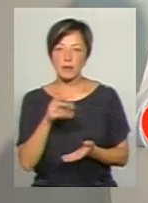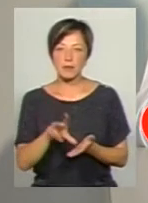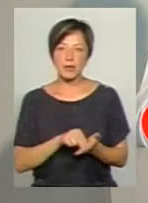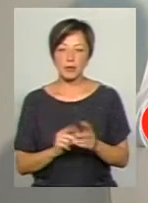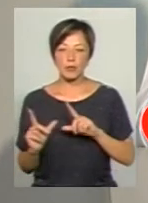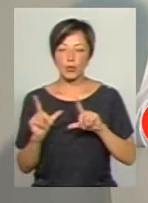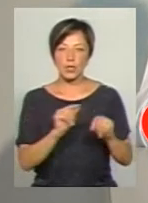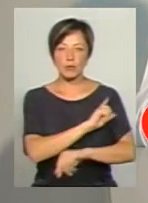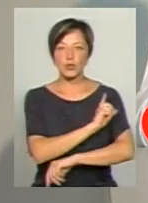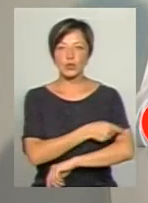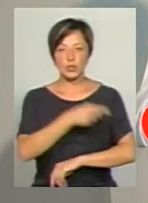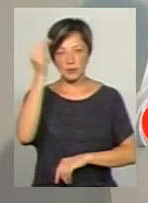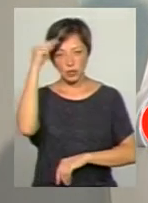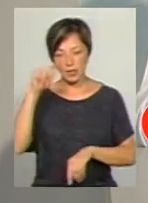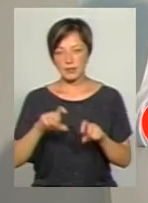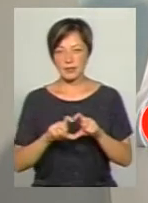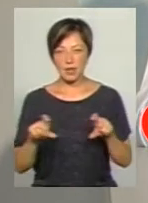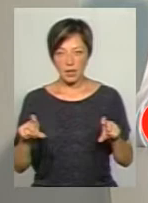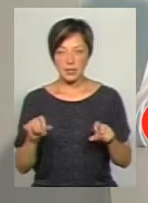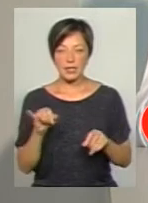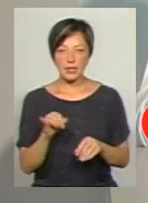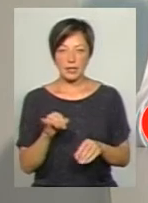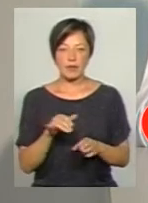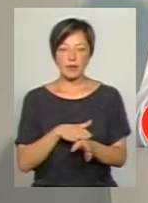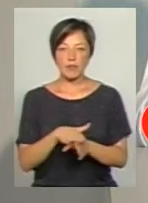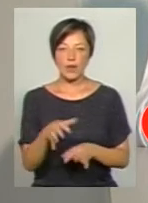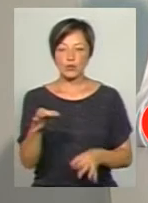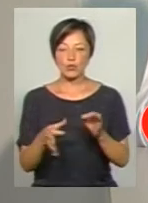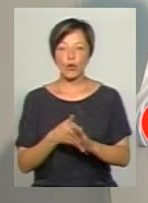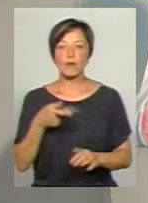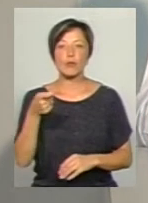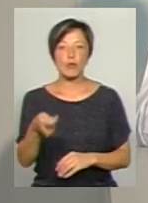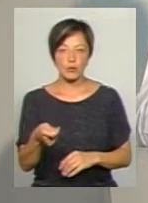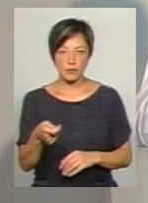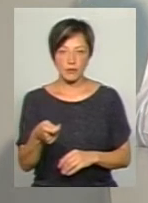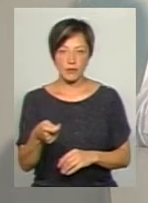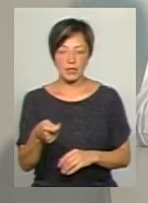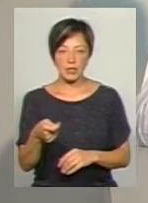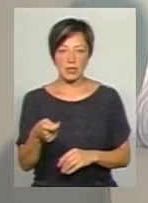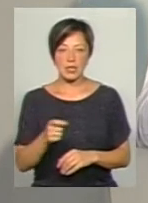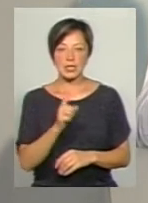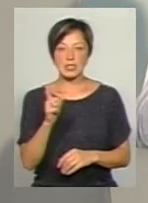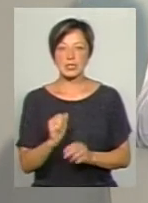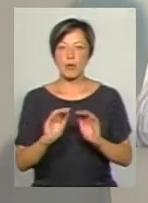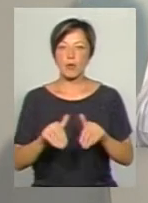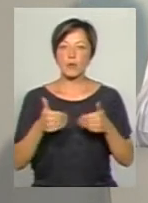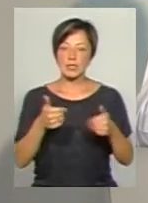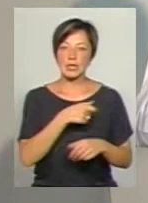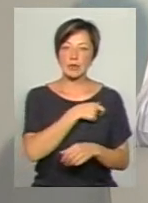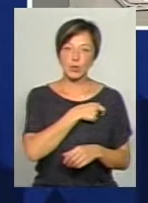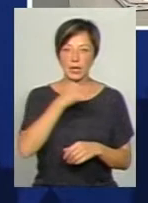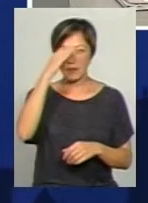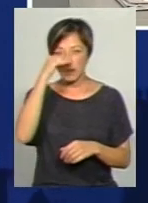які поїхали у потужні навчальні заклади і відбуваються судові позови за пропозиціями депутатів і